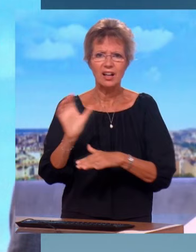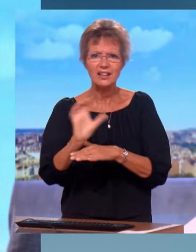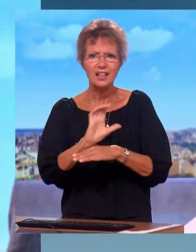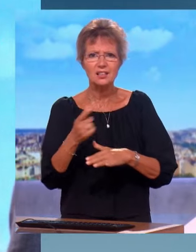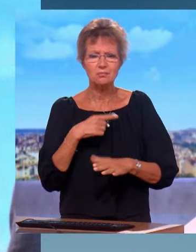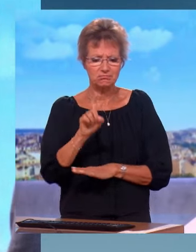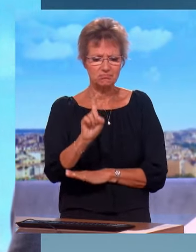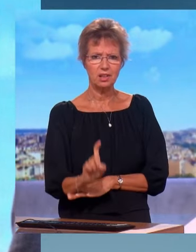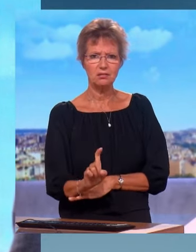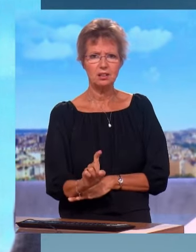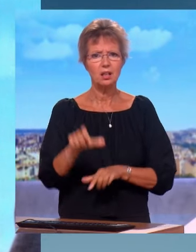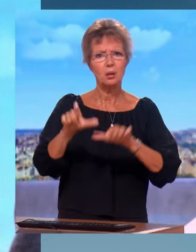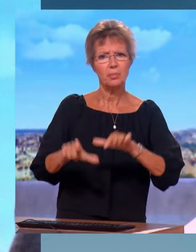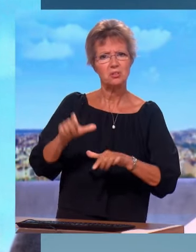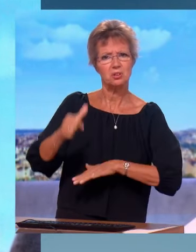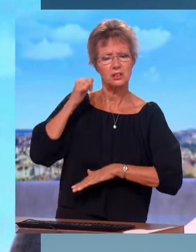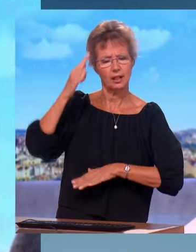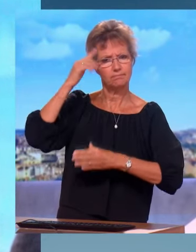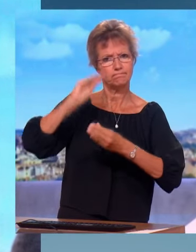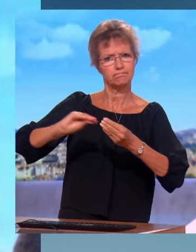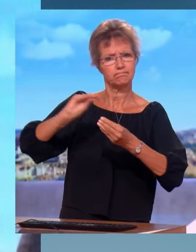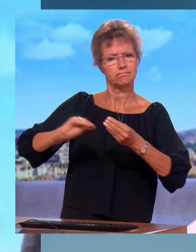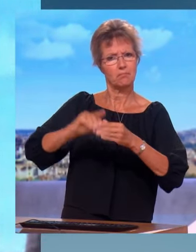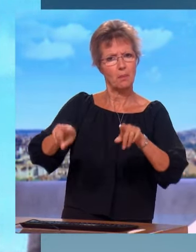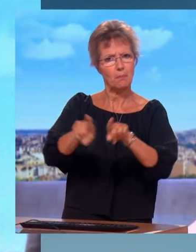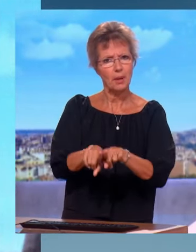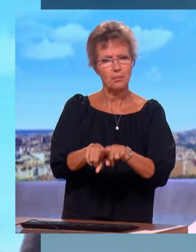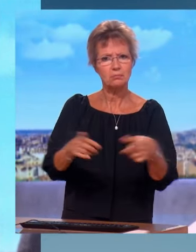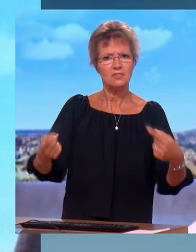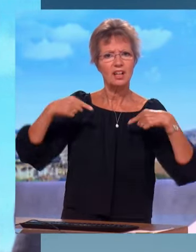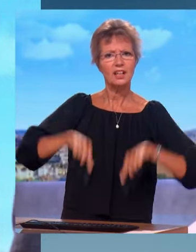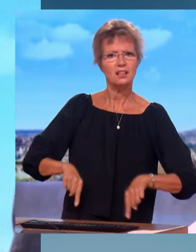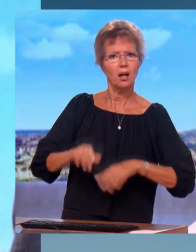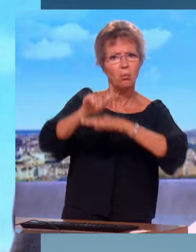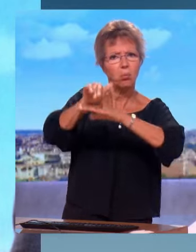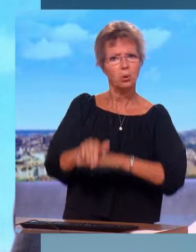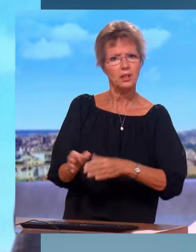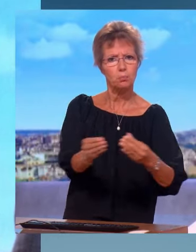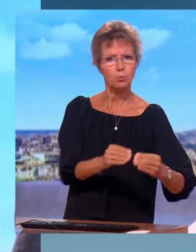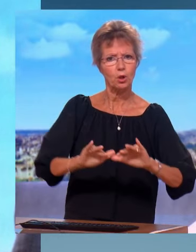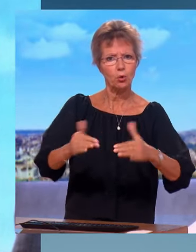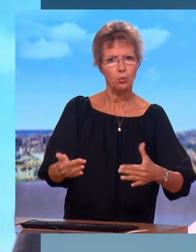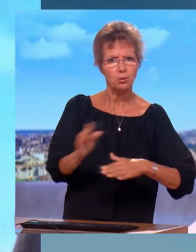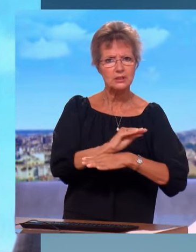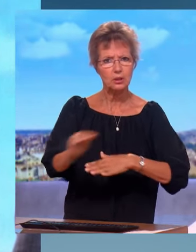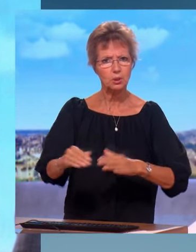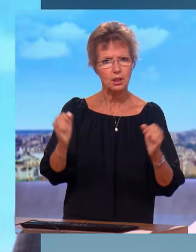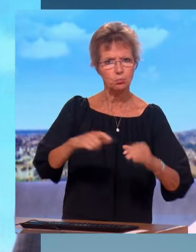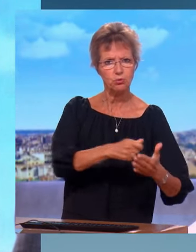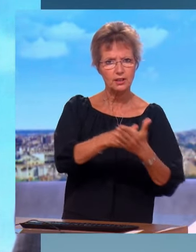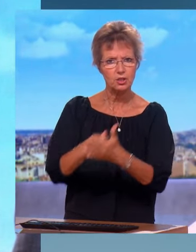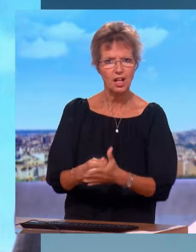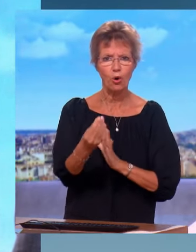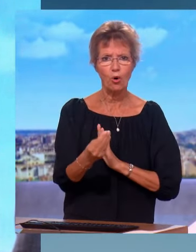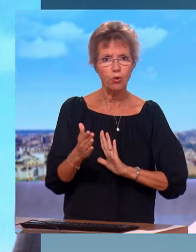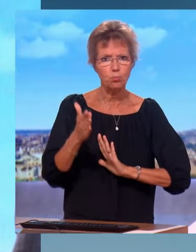ceux qui l'ont écouté se posent toujours la même question. Comment est-ce que l'État nous protège ? Sécurité, pouvoir d'achat et où on va pour nos